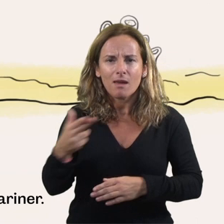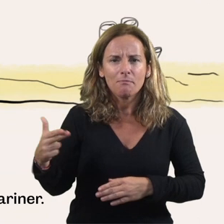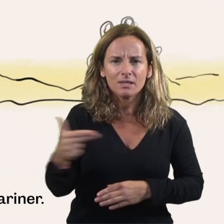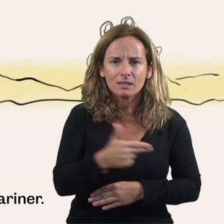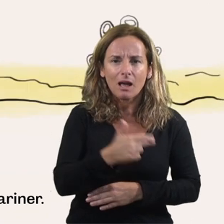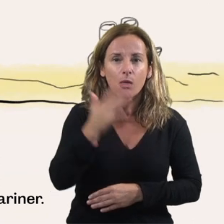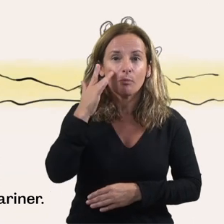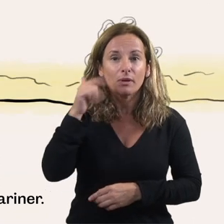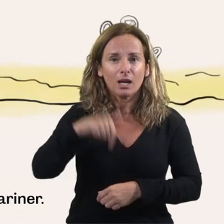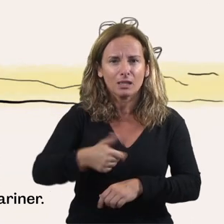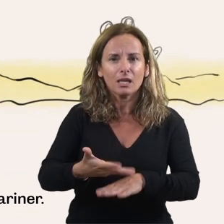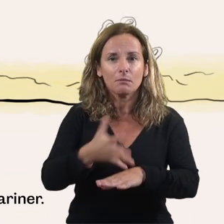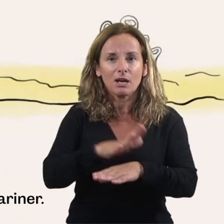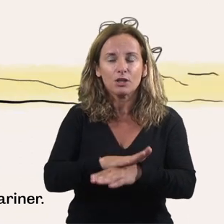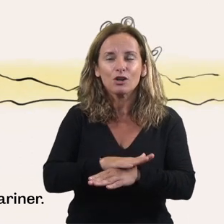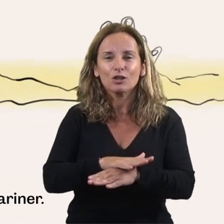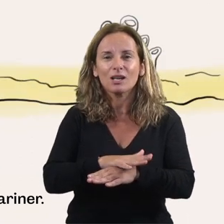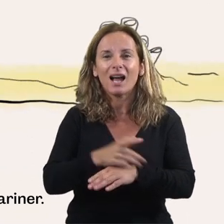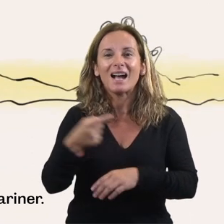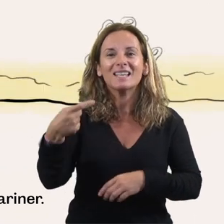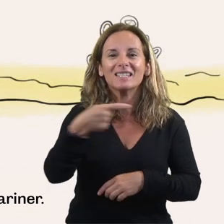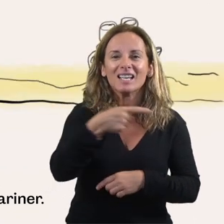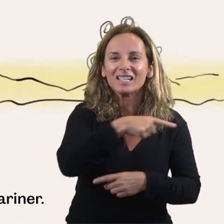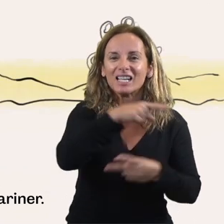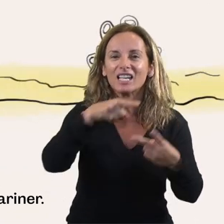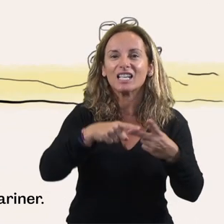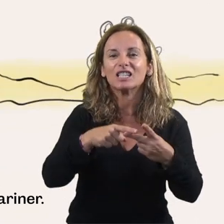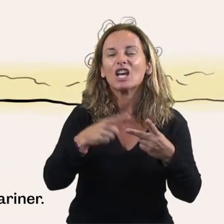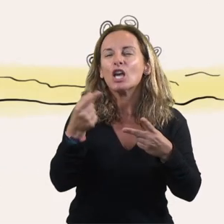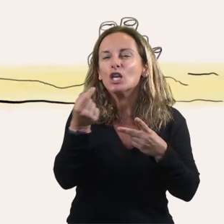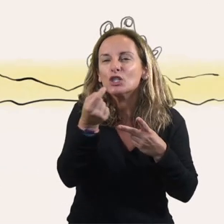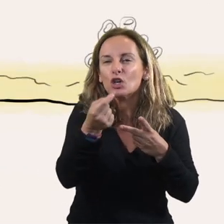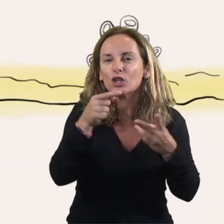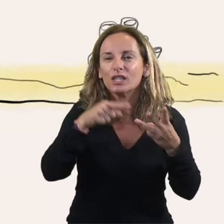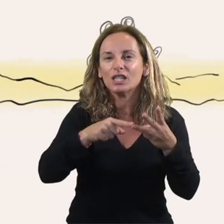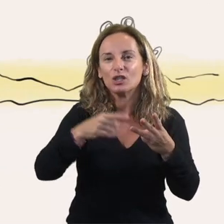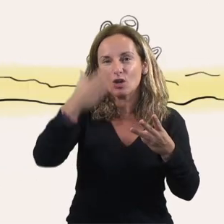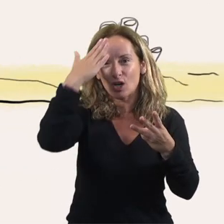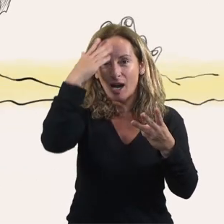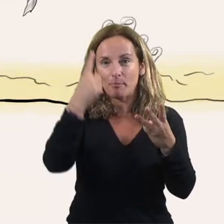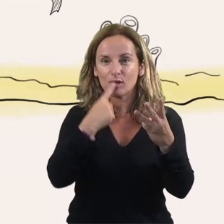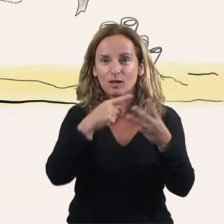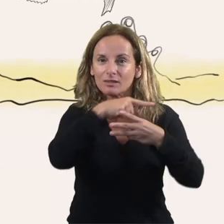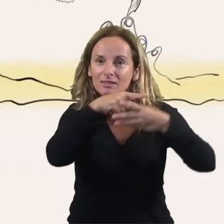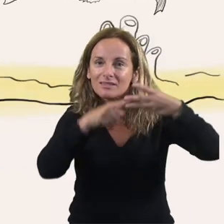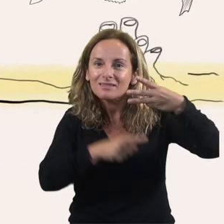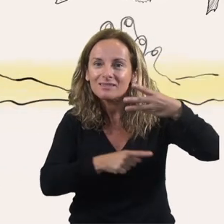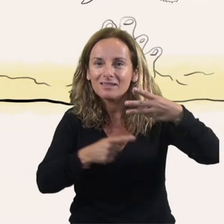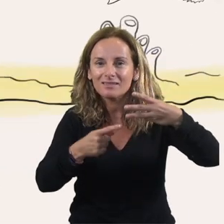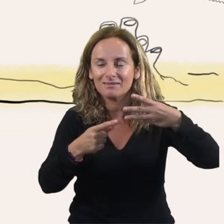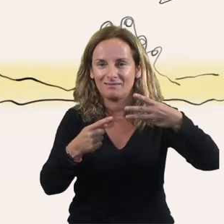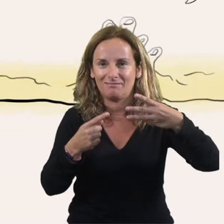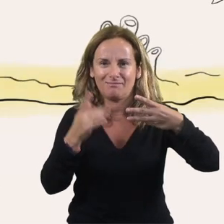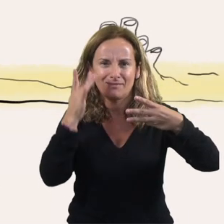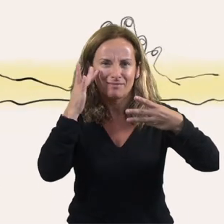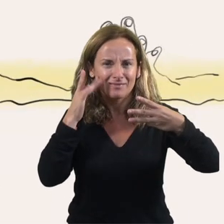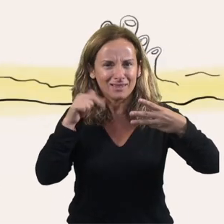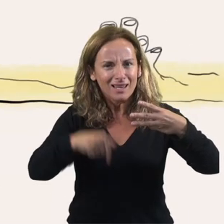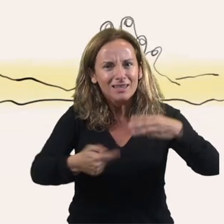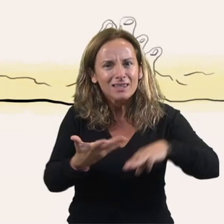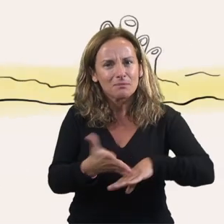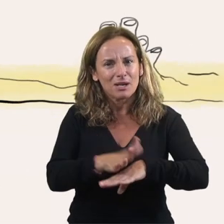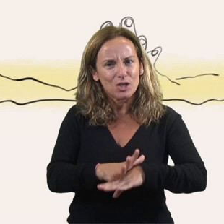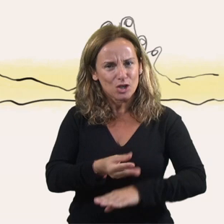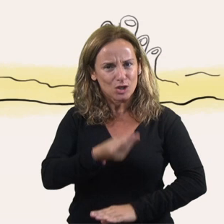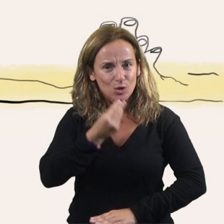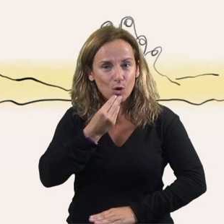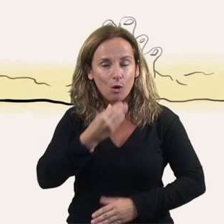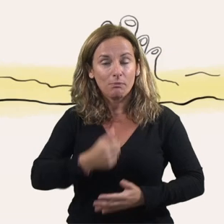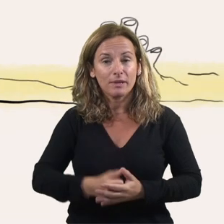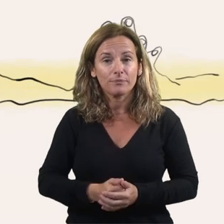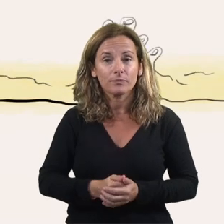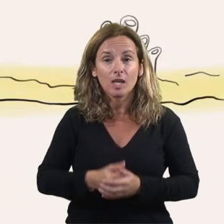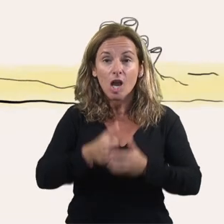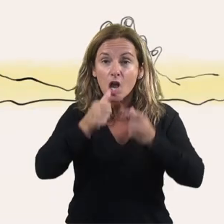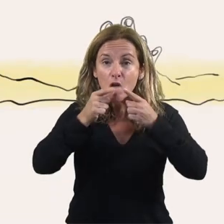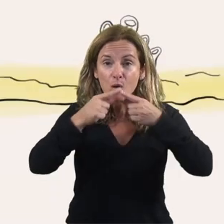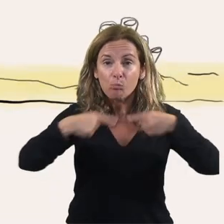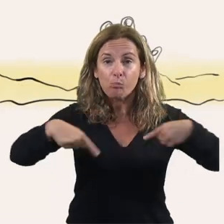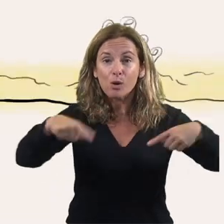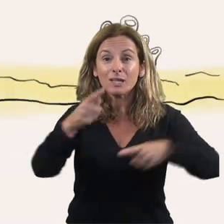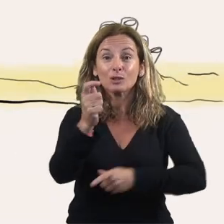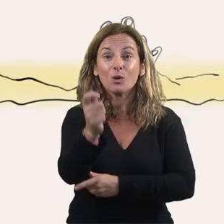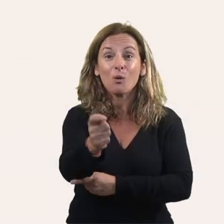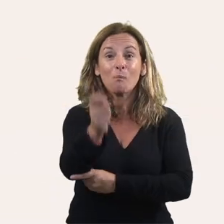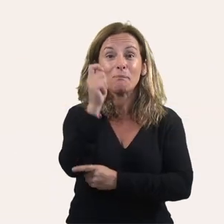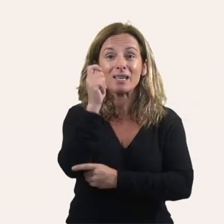Són peixes del nostre patrimoni gastronòmic mariner. Un port sense pescadors, és un port sense ànima,